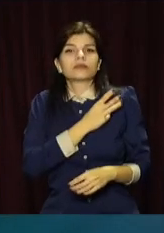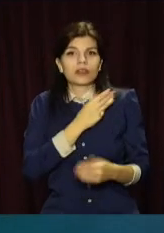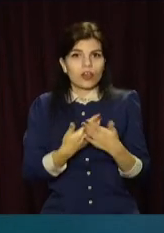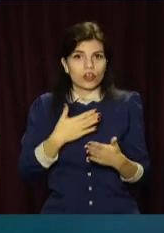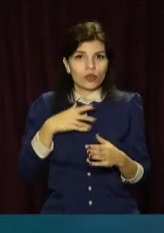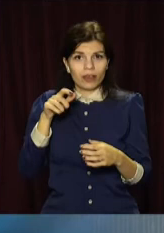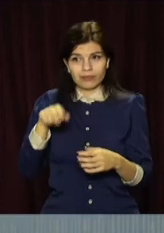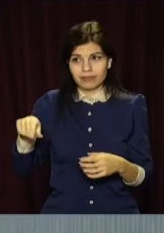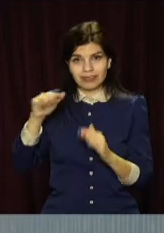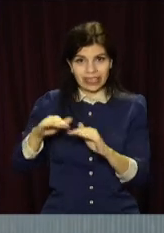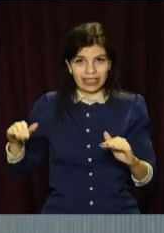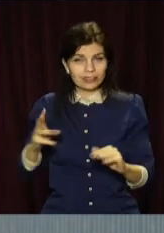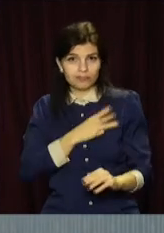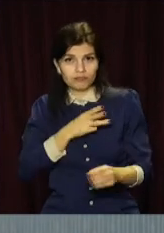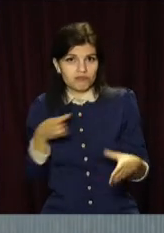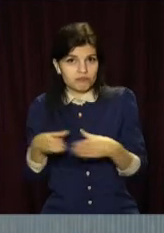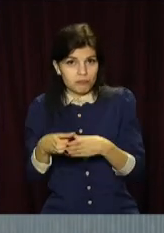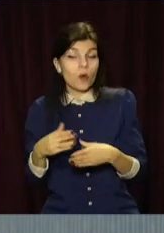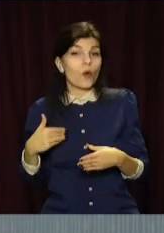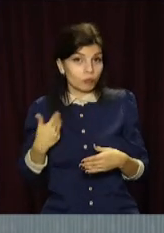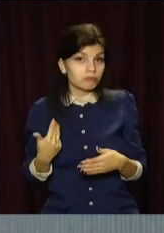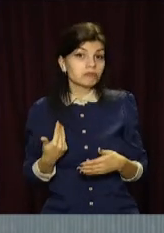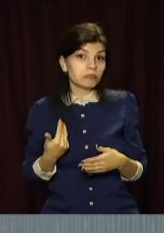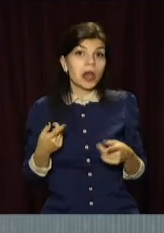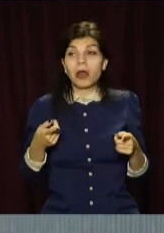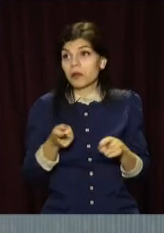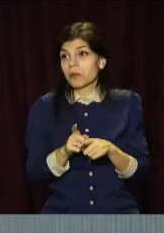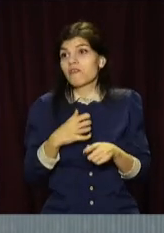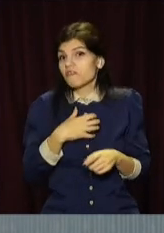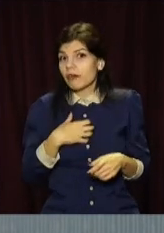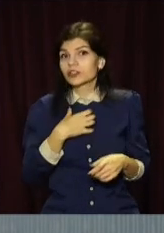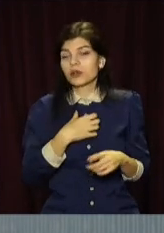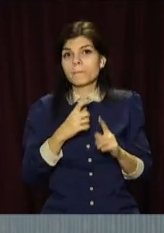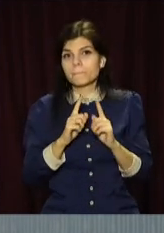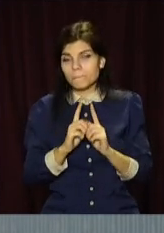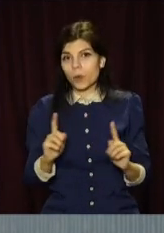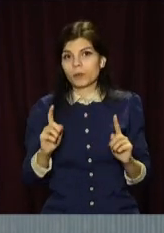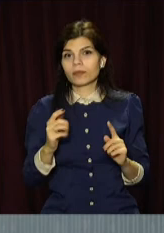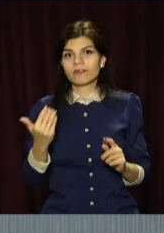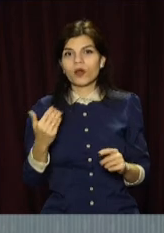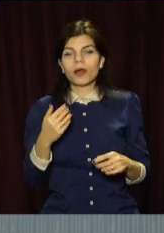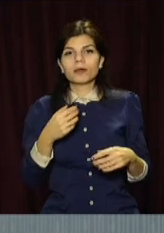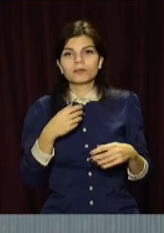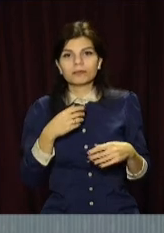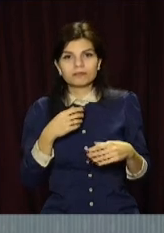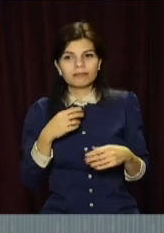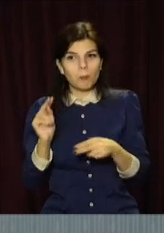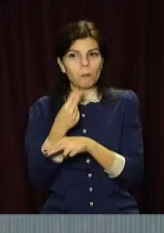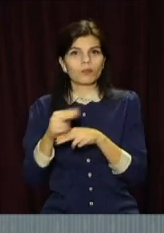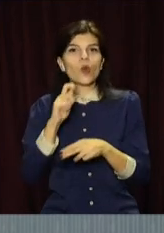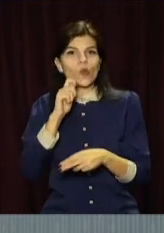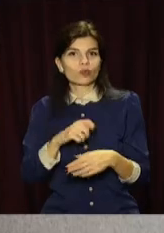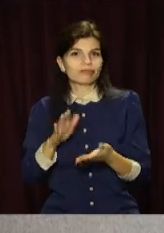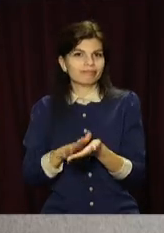наше учнівське самоврядування. І це таким дуже важливим моментом патріотичного виховання є в